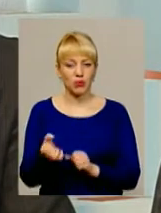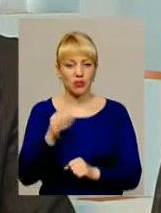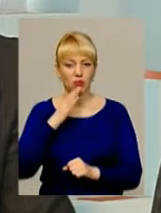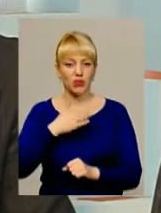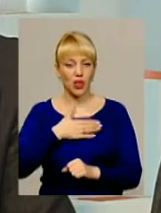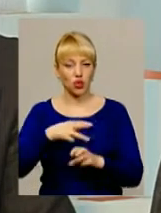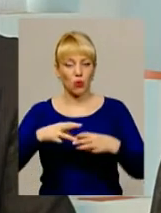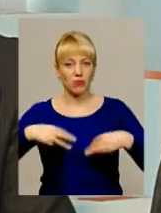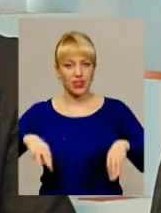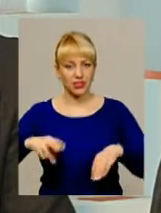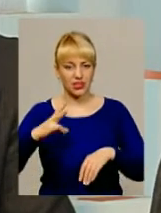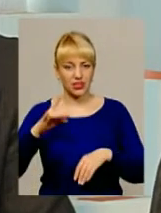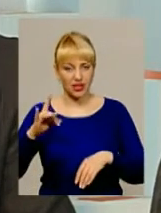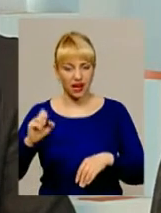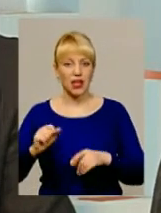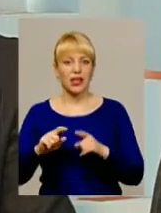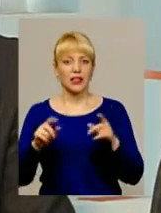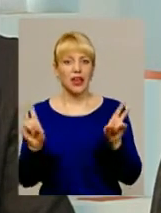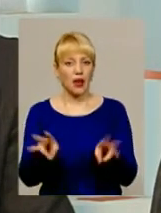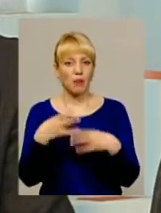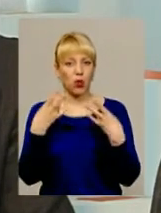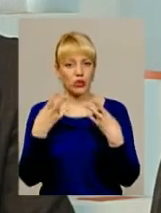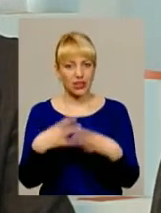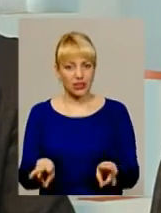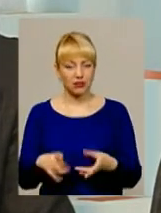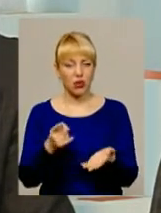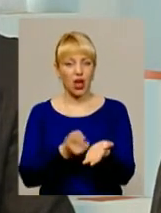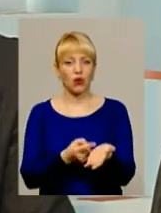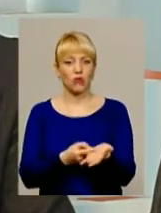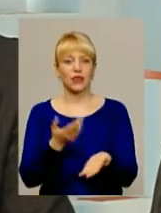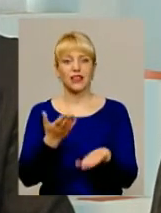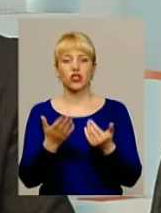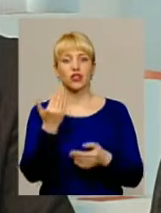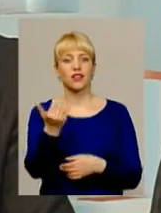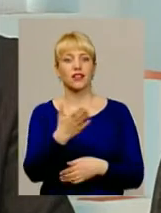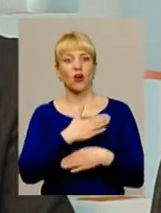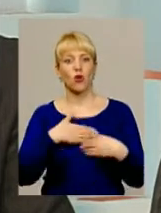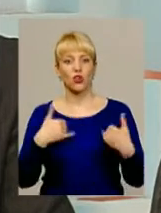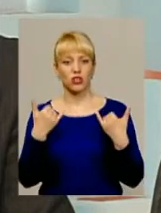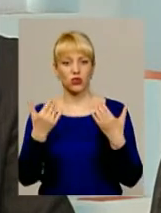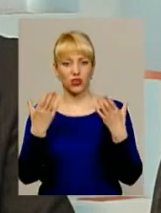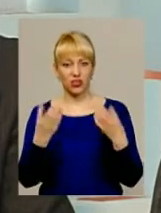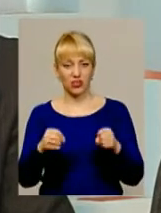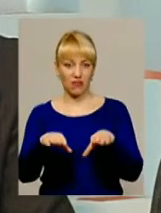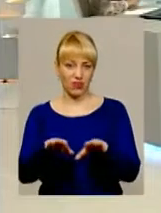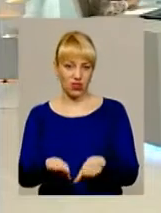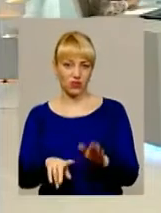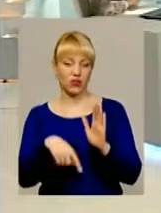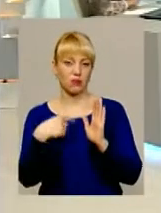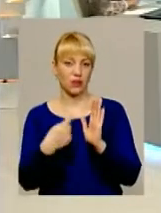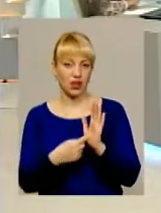потрібно, скажімо, наводити аргумент, якщо ти не хочеш на сьогоднішній день вирішувати питання.